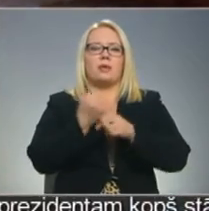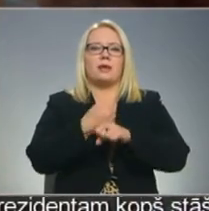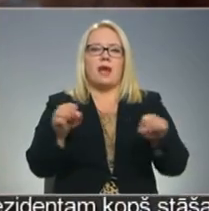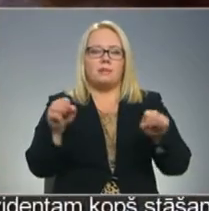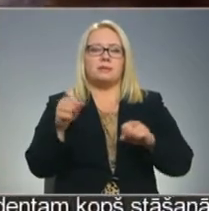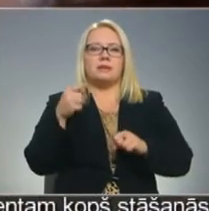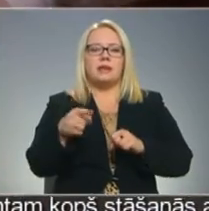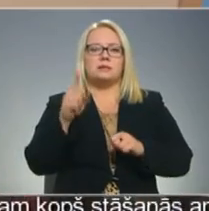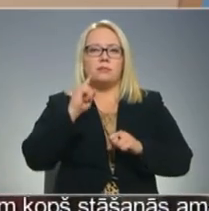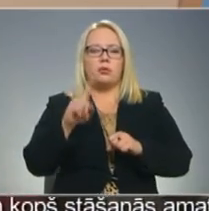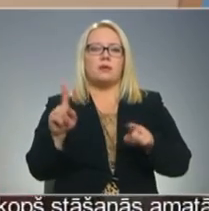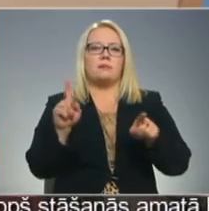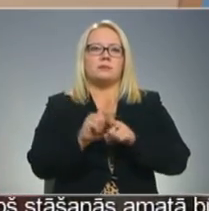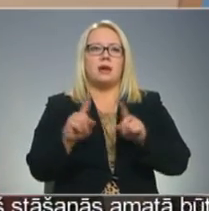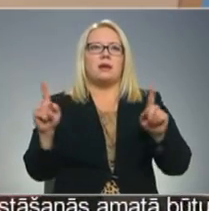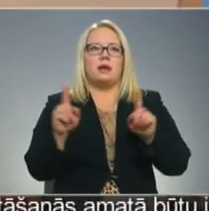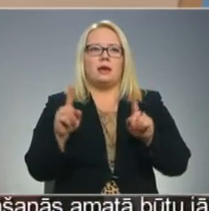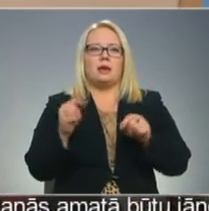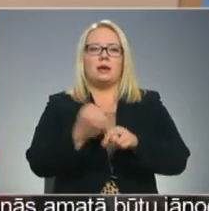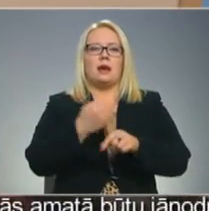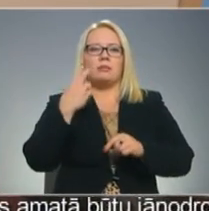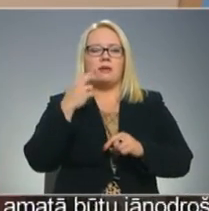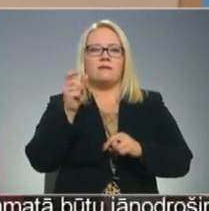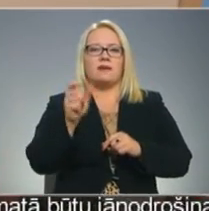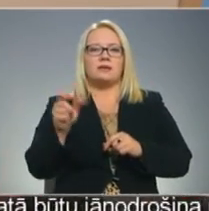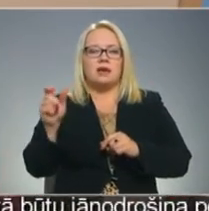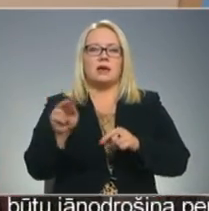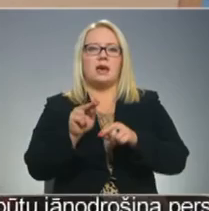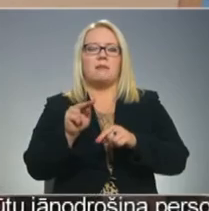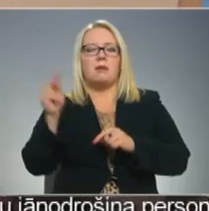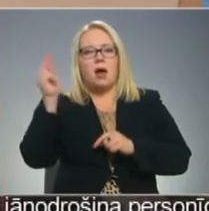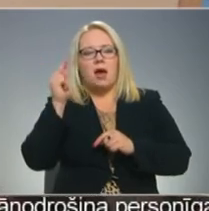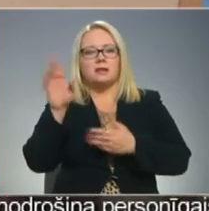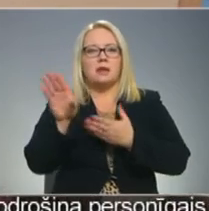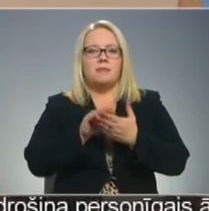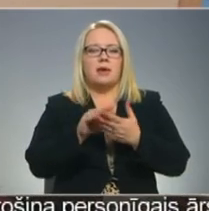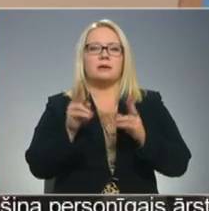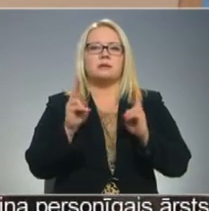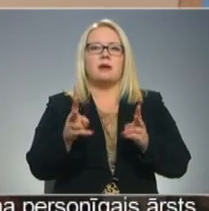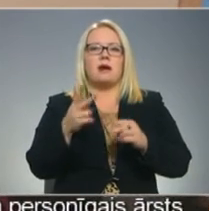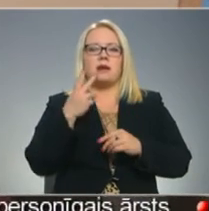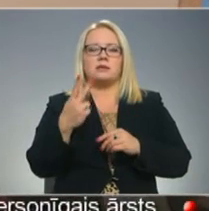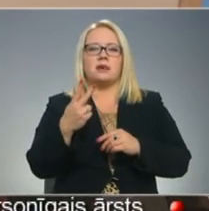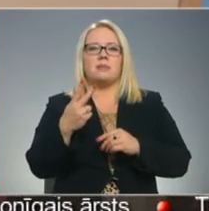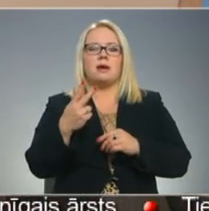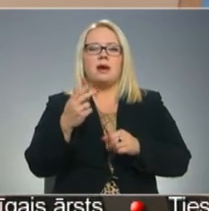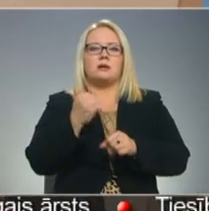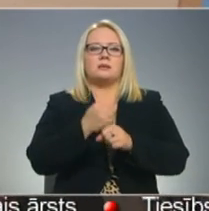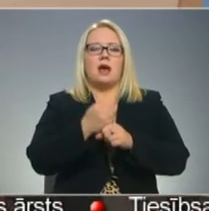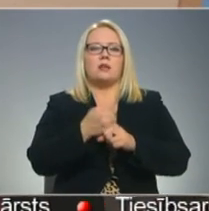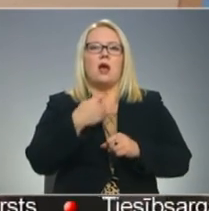Protams, tas arī ir gan vecāk, ja mēs mācamies, kad strādā ērgu tāpēc, kad strādā logopēds.